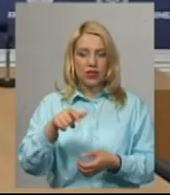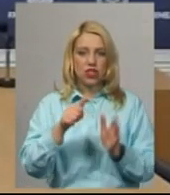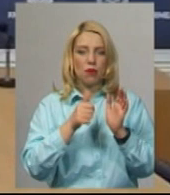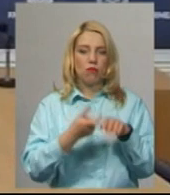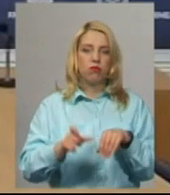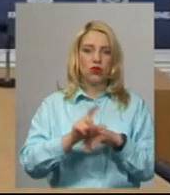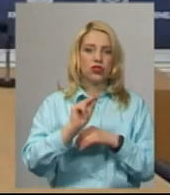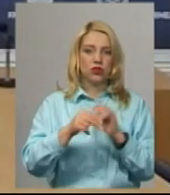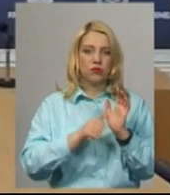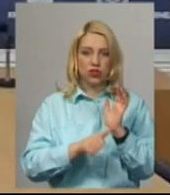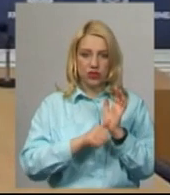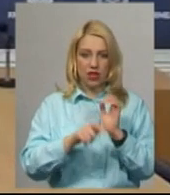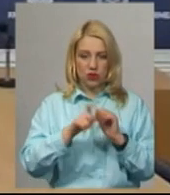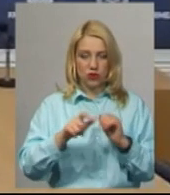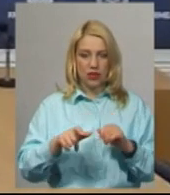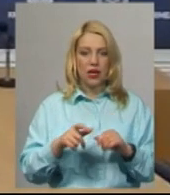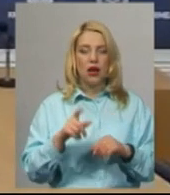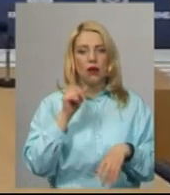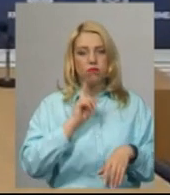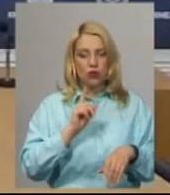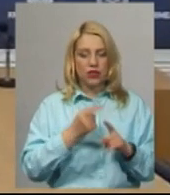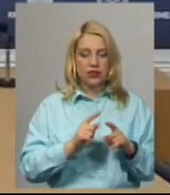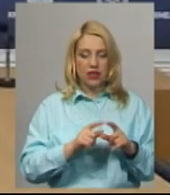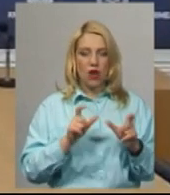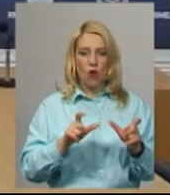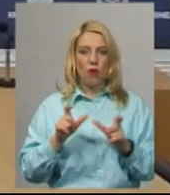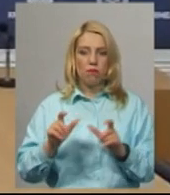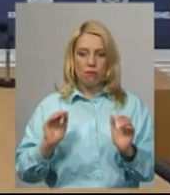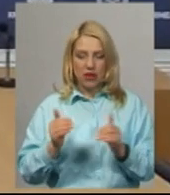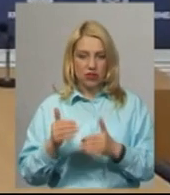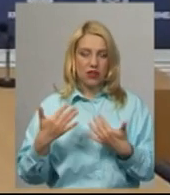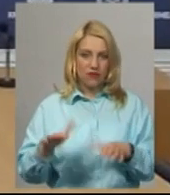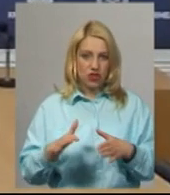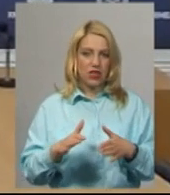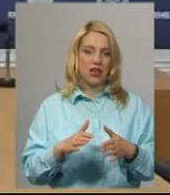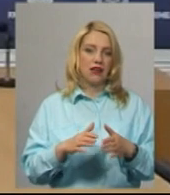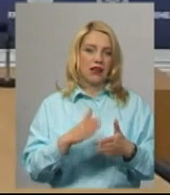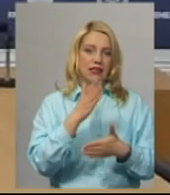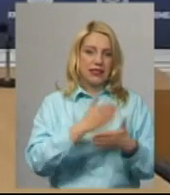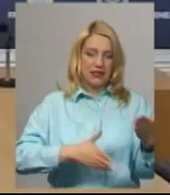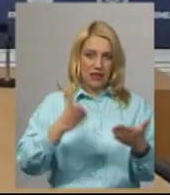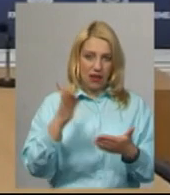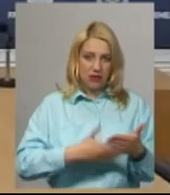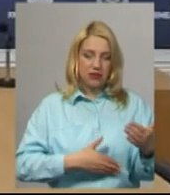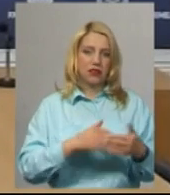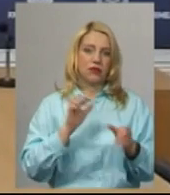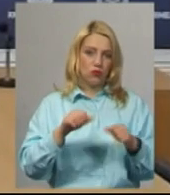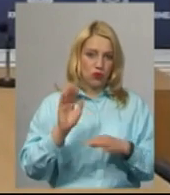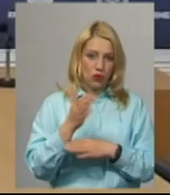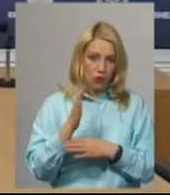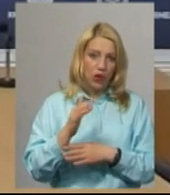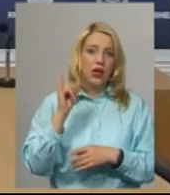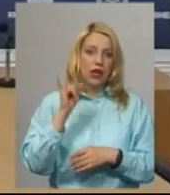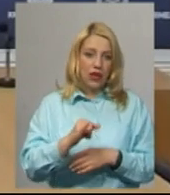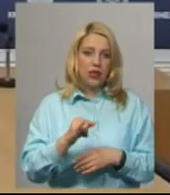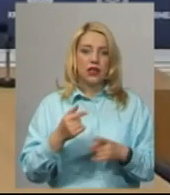обмеження поки що по перебуванню осіб на самоізоляції, вони зняті. Також дозволено роботу закладів харчування,